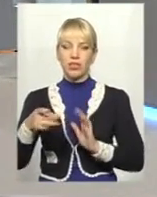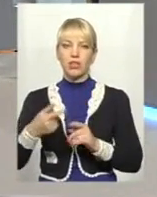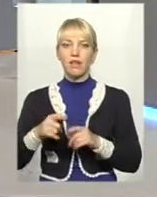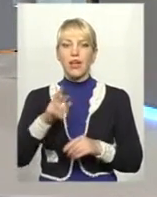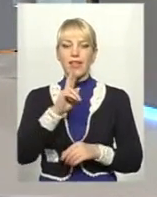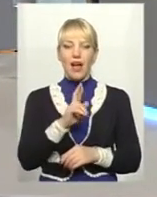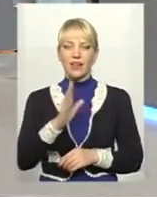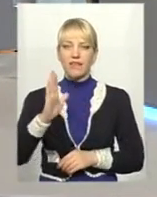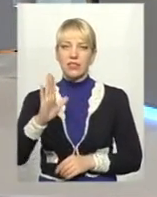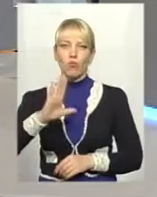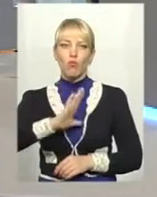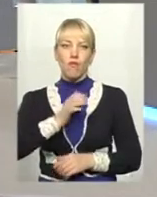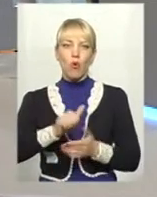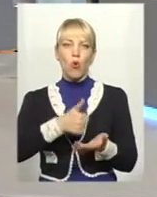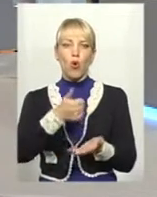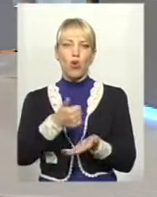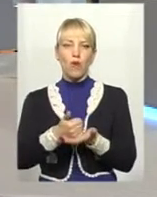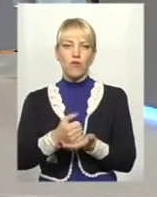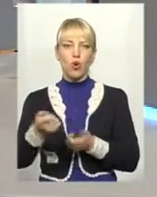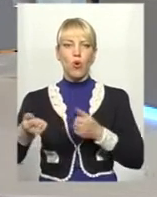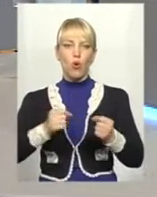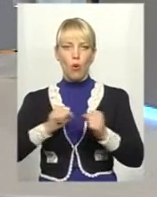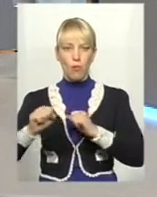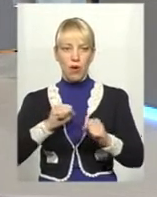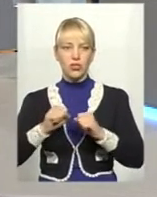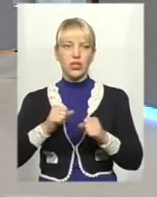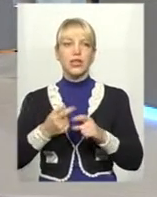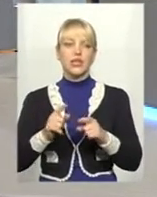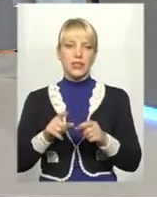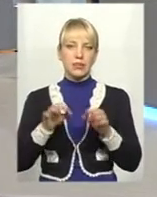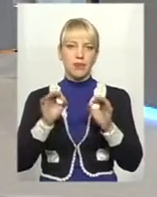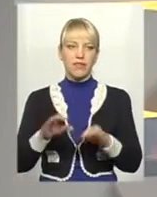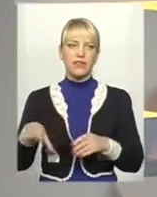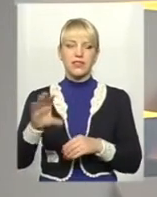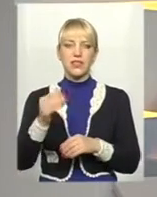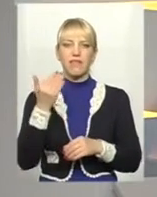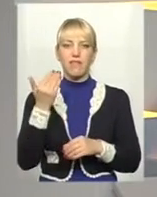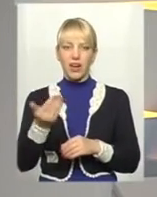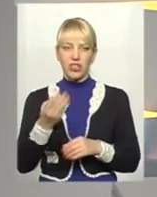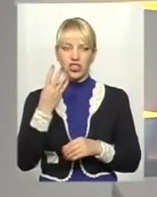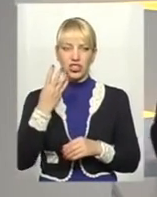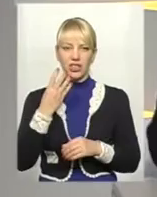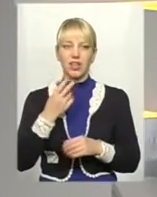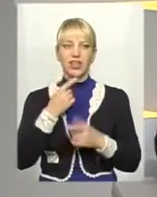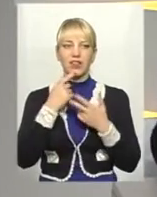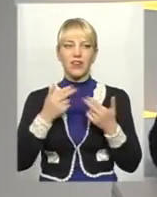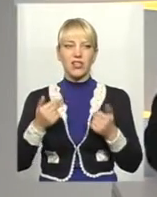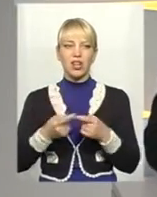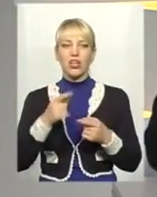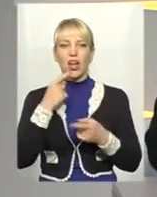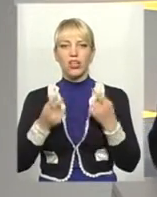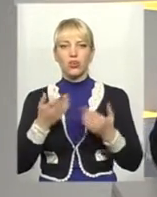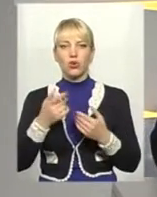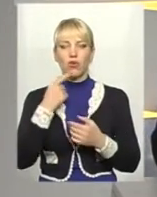головнокомандуючим. Так що справедливо всі ваші чотири твердження. Якщо говорити про діяльність Якова Гальчевського на